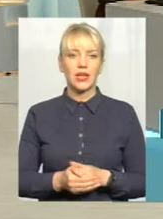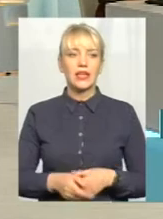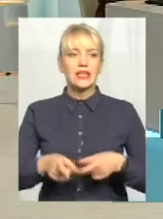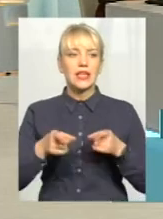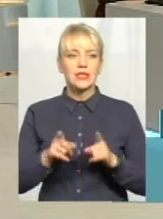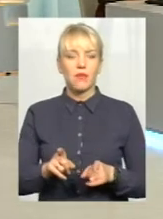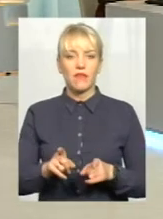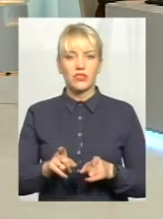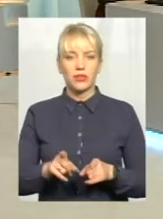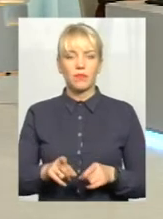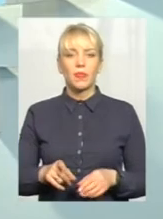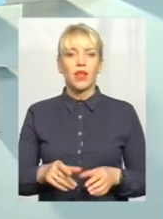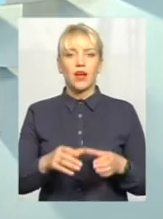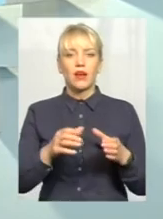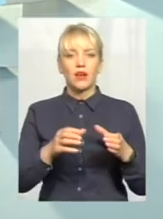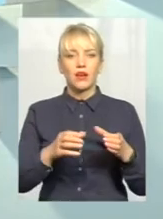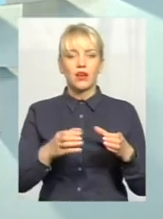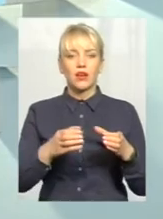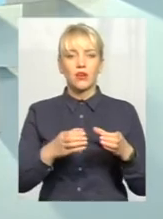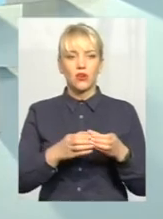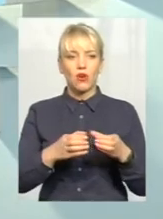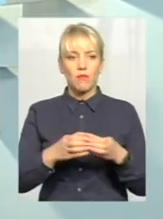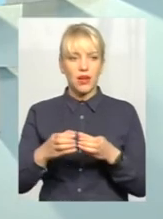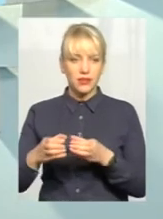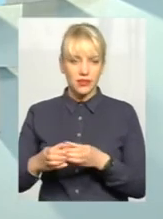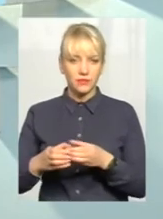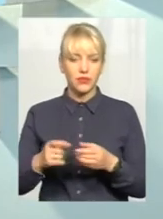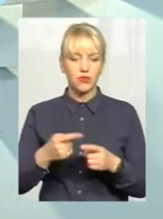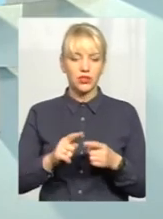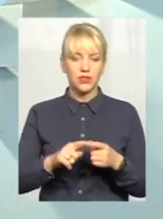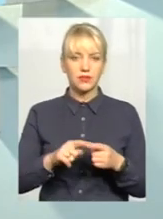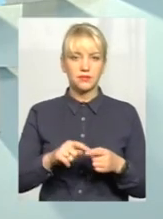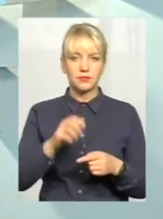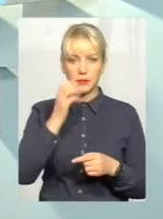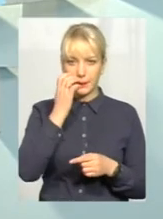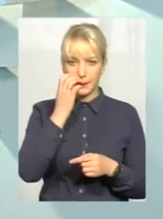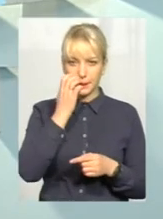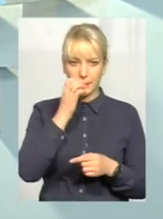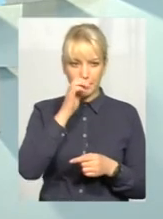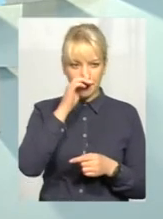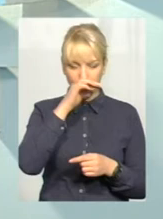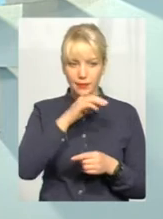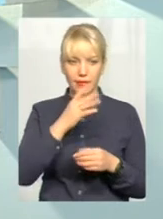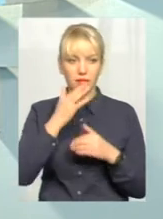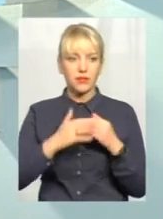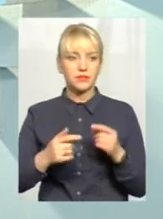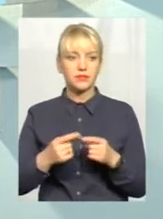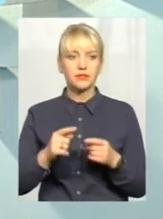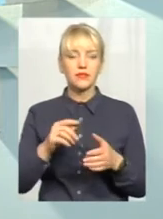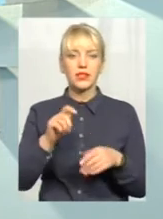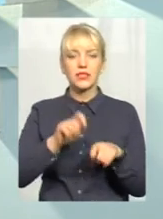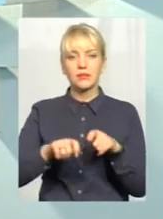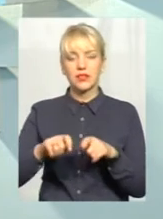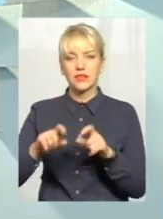Насправді, громади формують свій бюджет самостійно. Згідно чинного законодавства, експертизу бюджету здійснює обласний департамент фінансів.